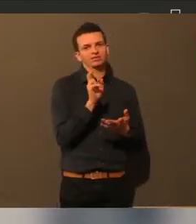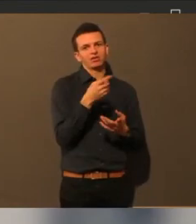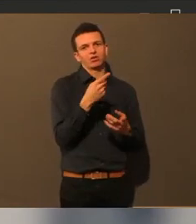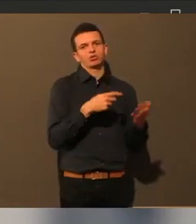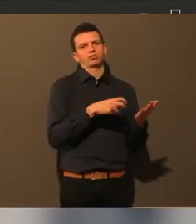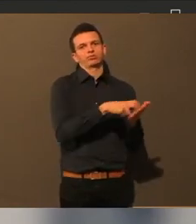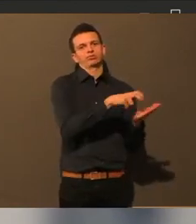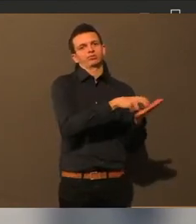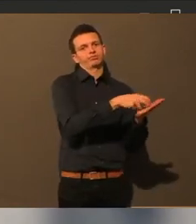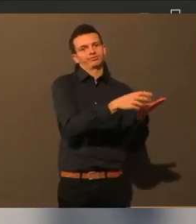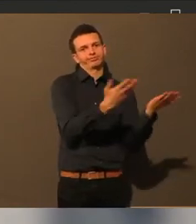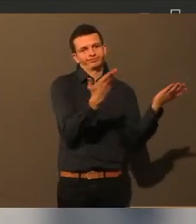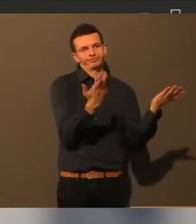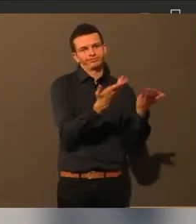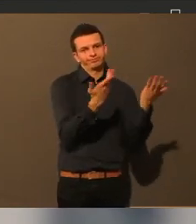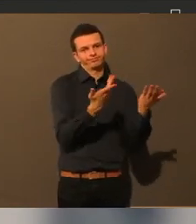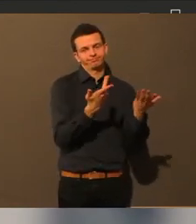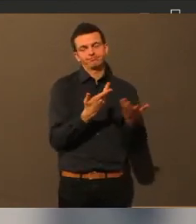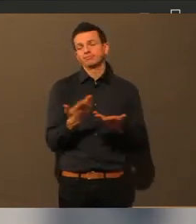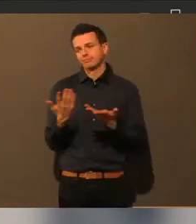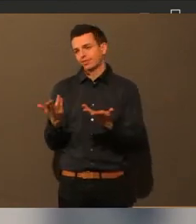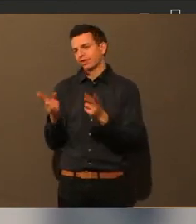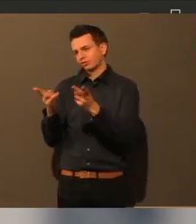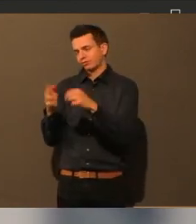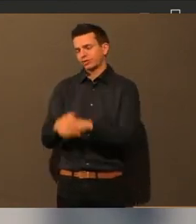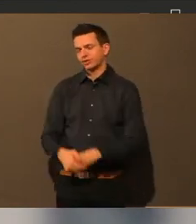Einmerkung. Dann Herr Dombrovski.